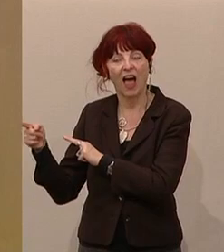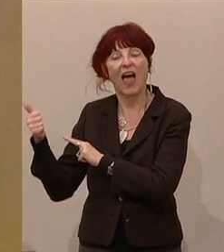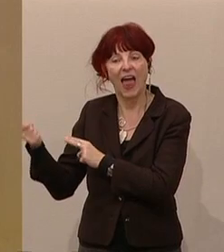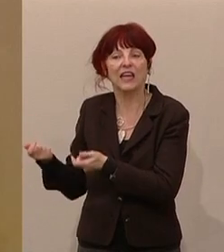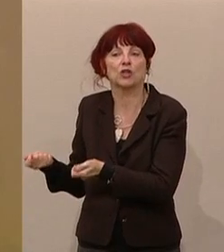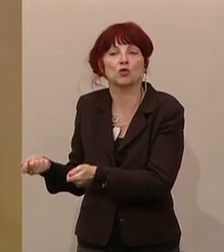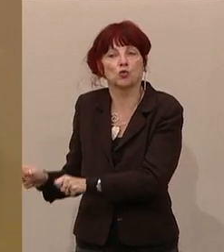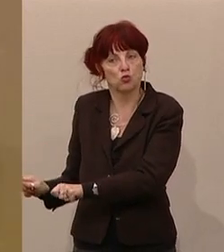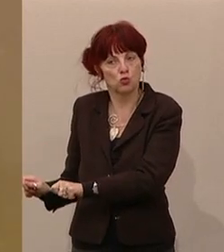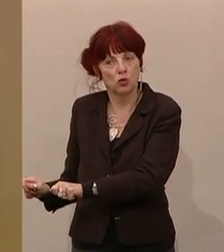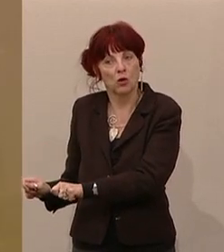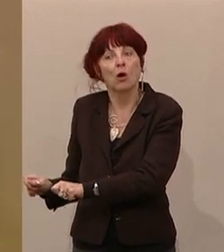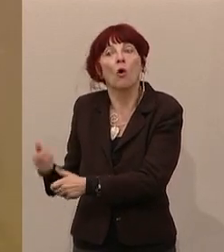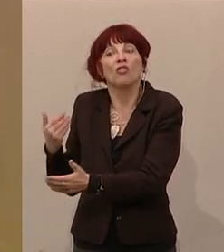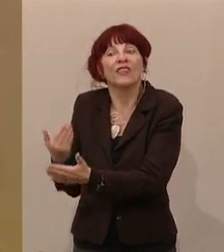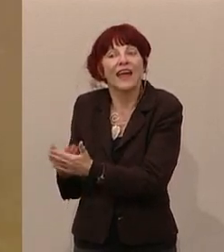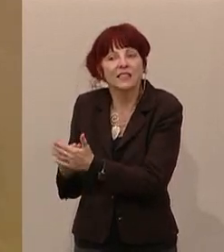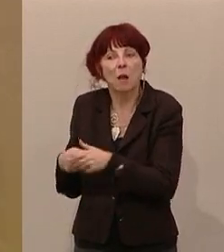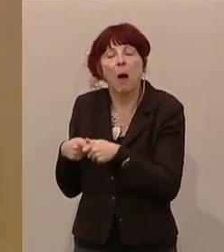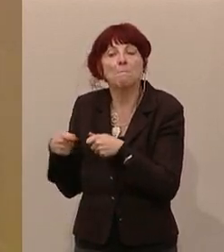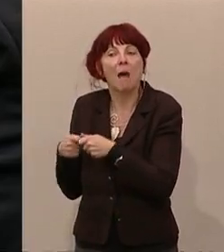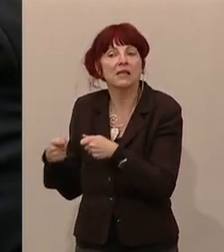darüber sollten wir einmal nachdenken. Dankeschön.